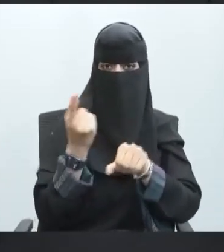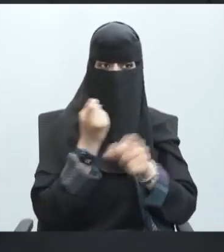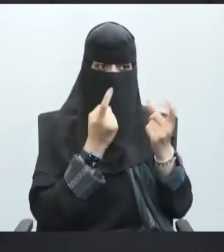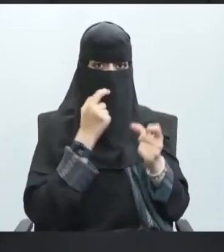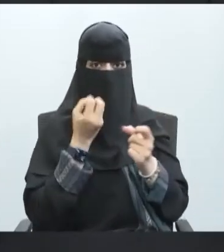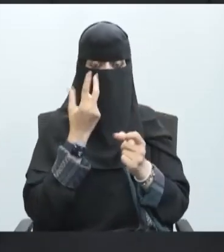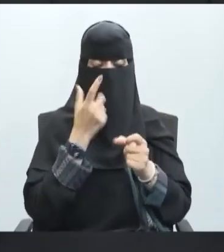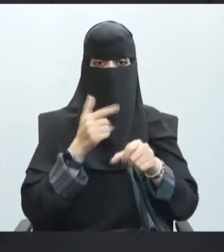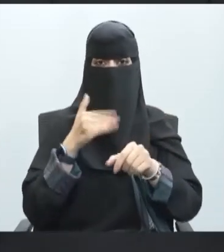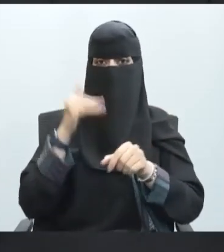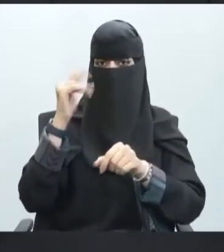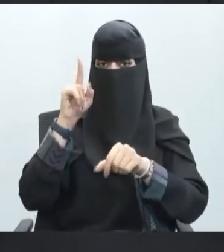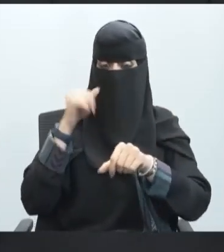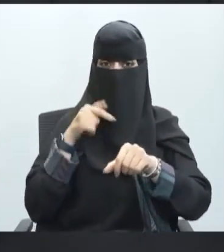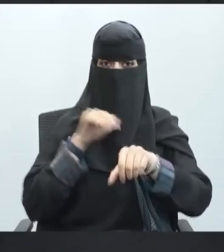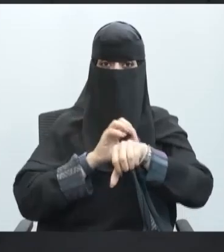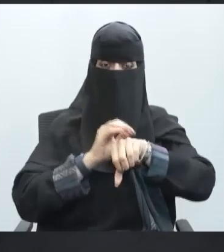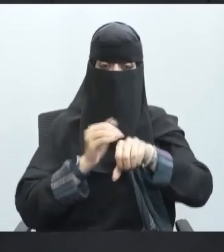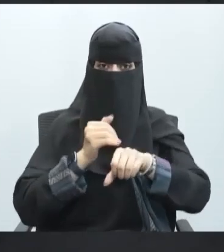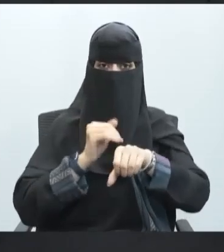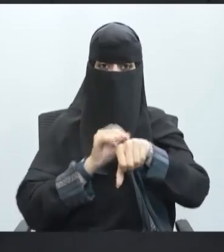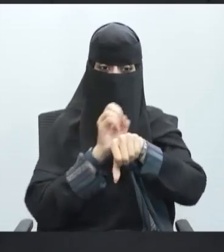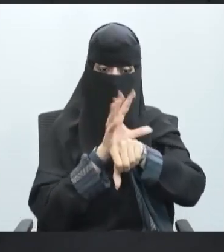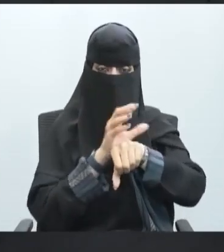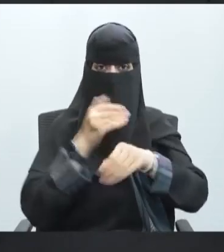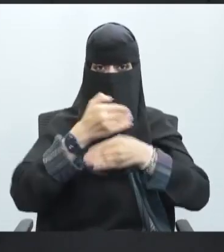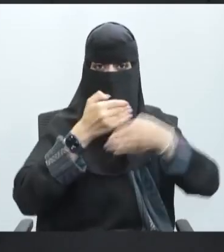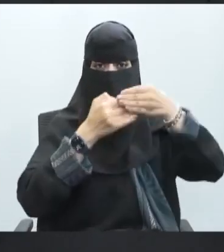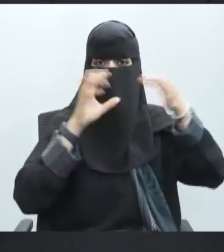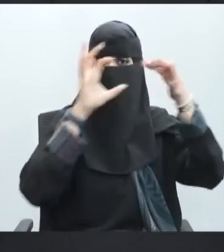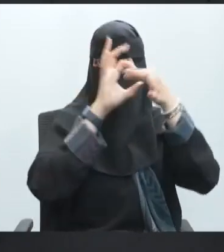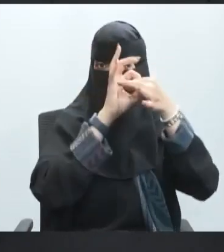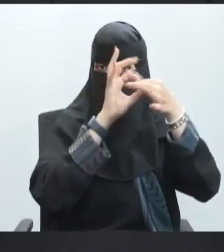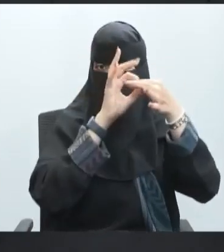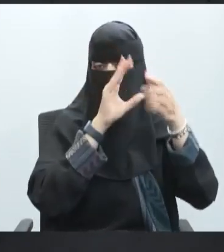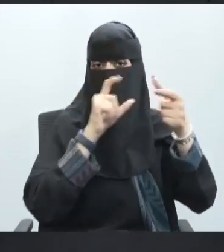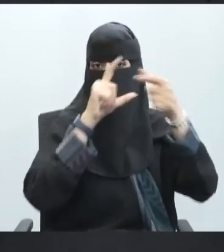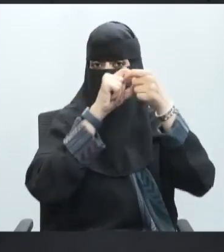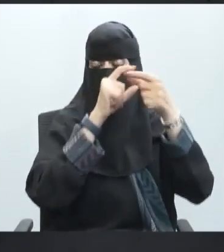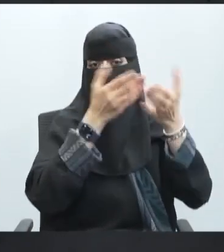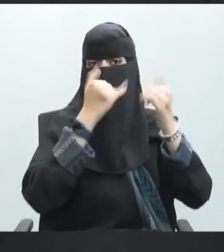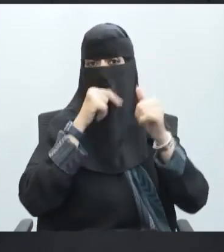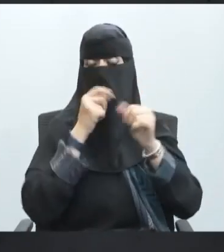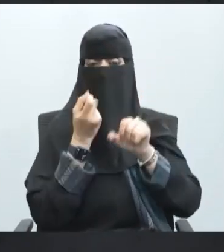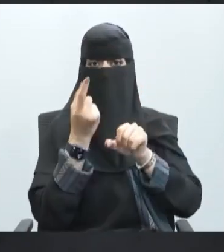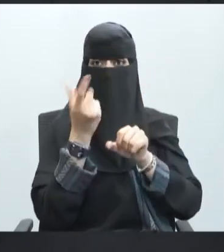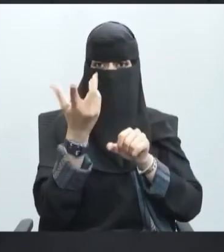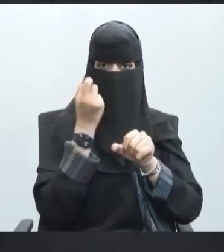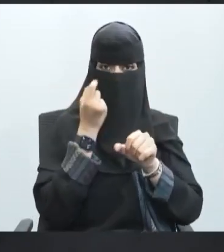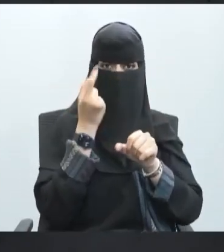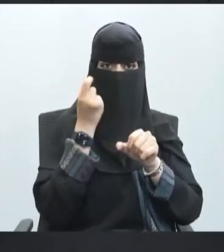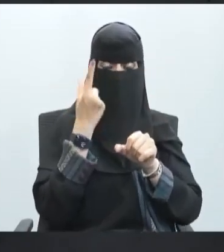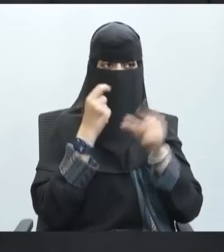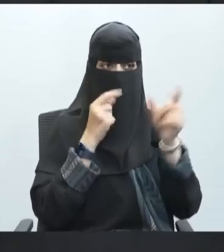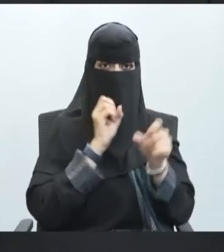ظهرت معنا الخلايا البينية التي تواجدت ما بين الخلايا الحسية والخلايا الحركية التي تعطي الإشارات إلى